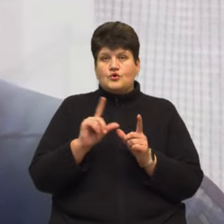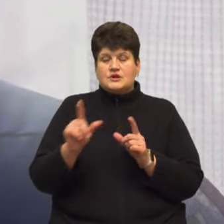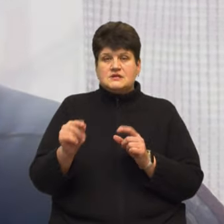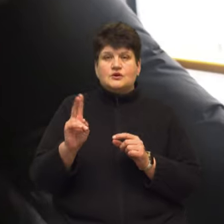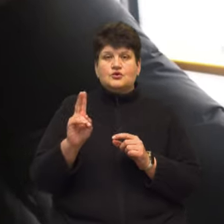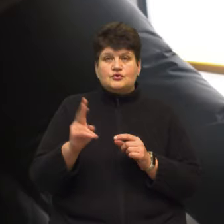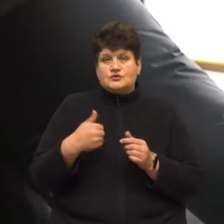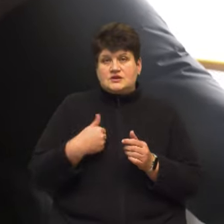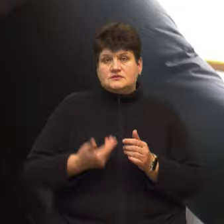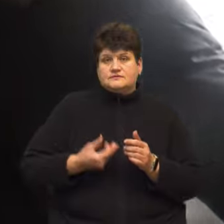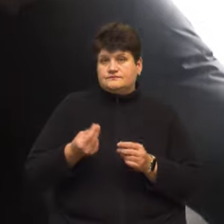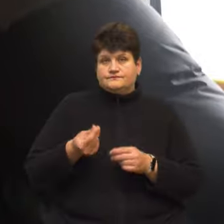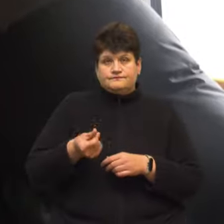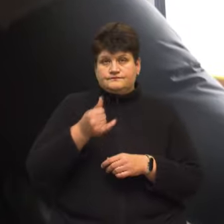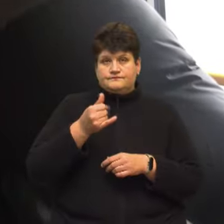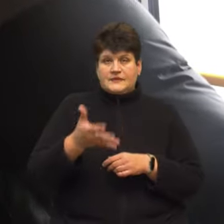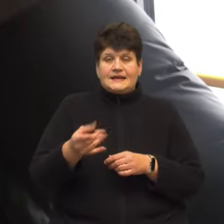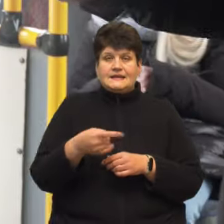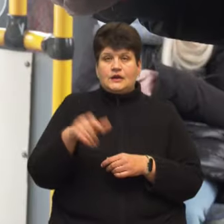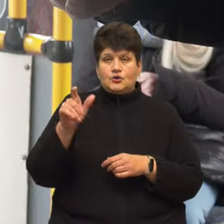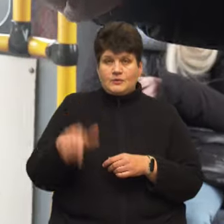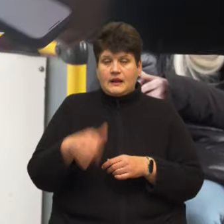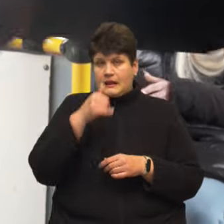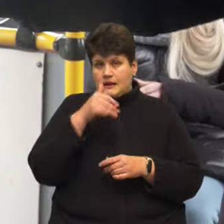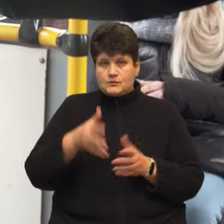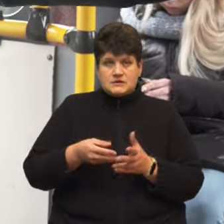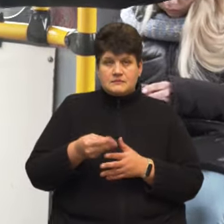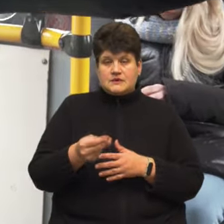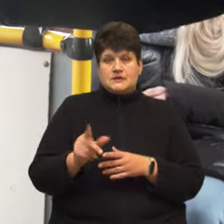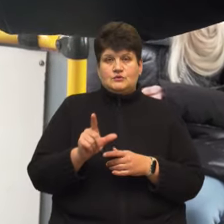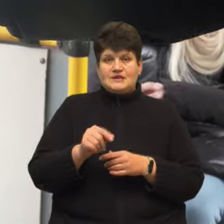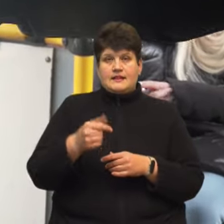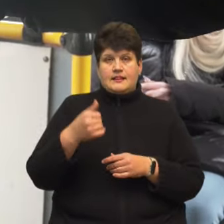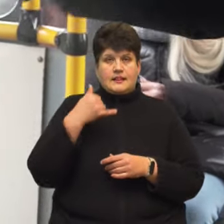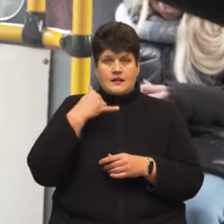годівка не йде. Тернополянка Марія Брицька не може оплатити за проїзд телефоном.